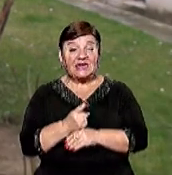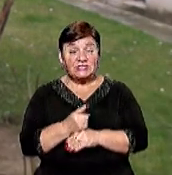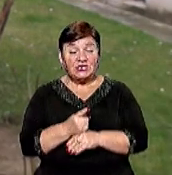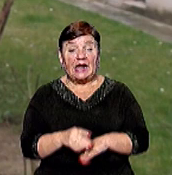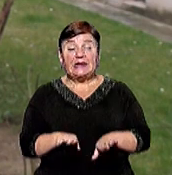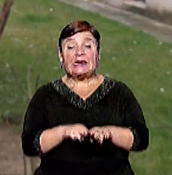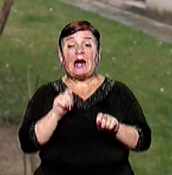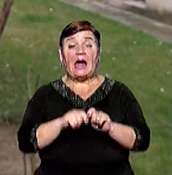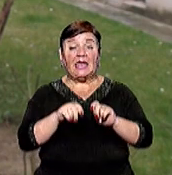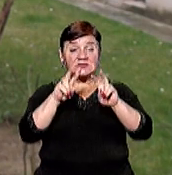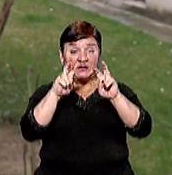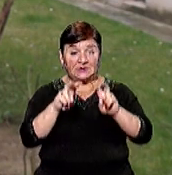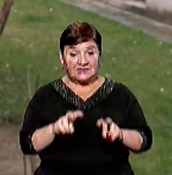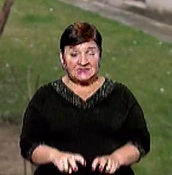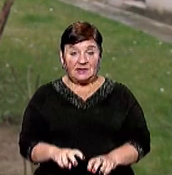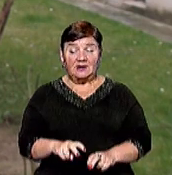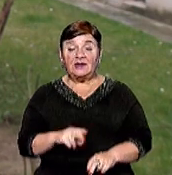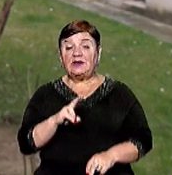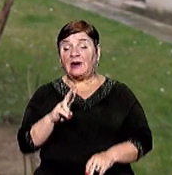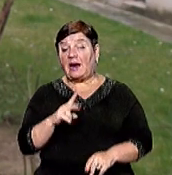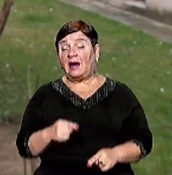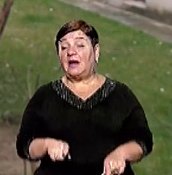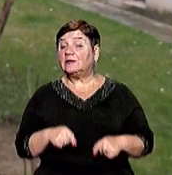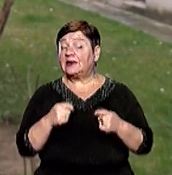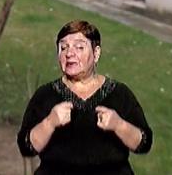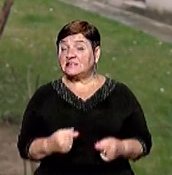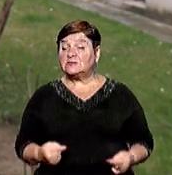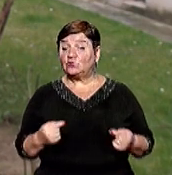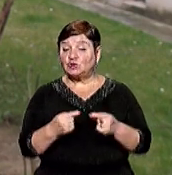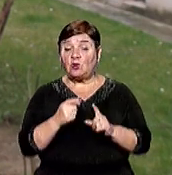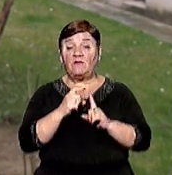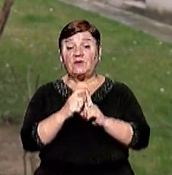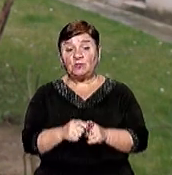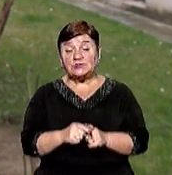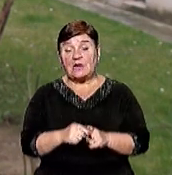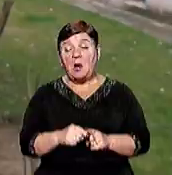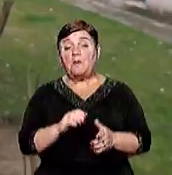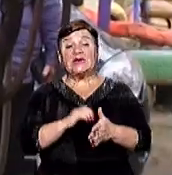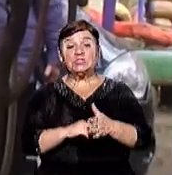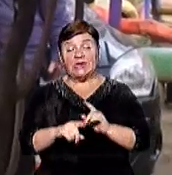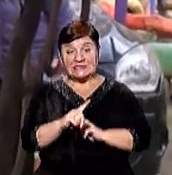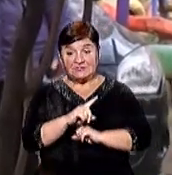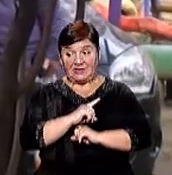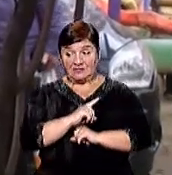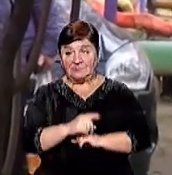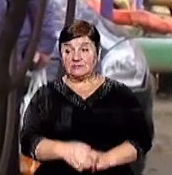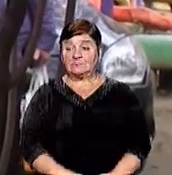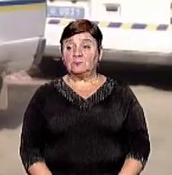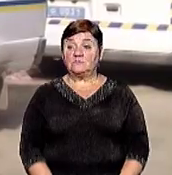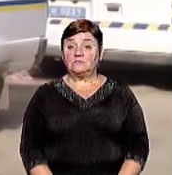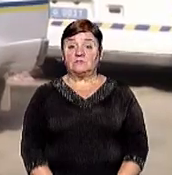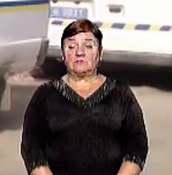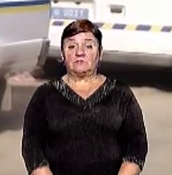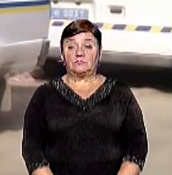судова медична експертиза, яка надасть конкретні відповіді і причини смерті Діана Фуску, Оксана